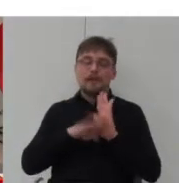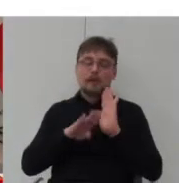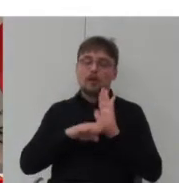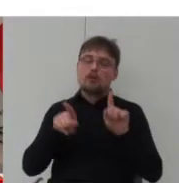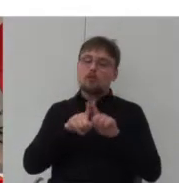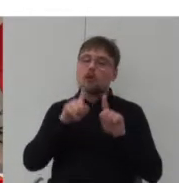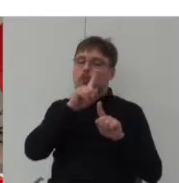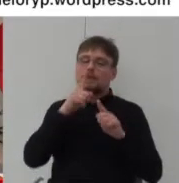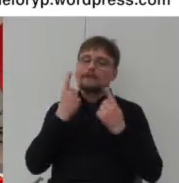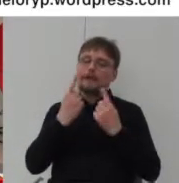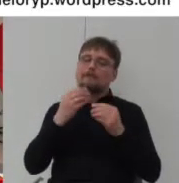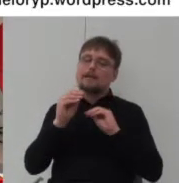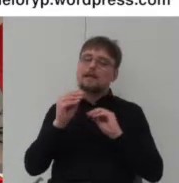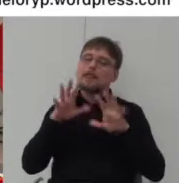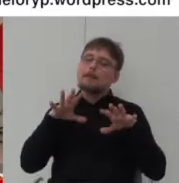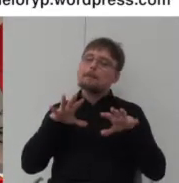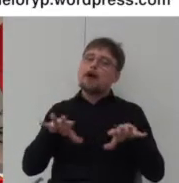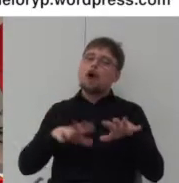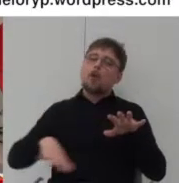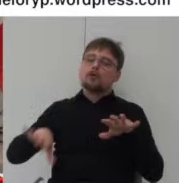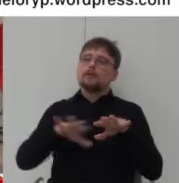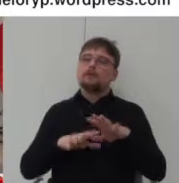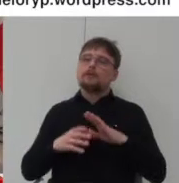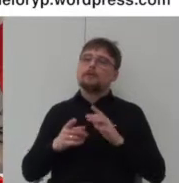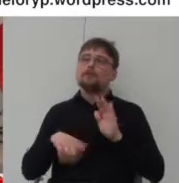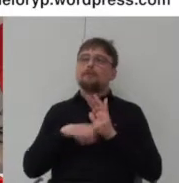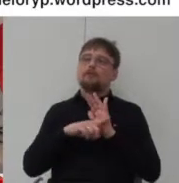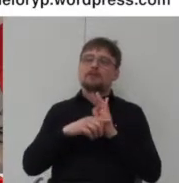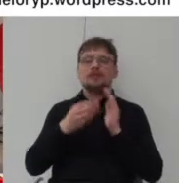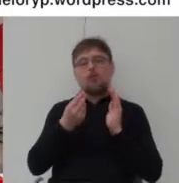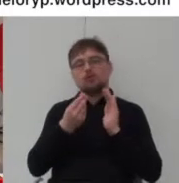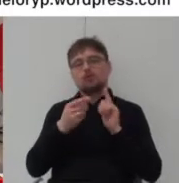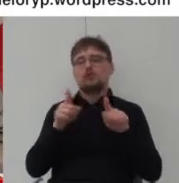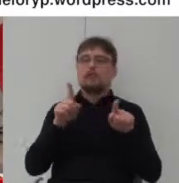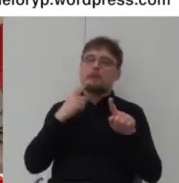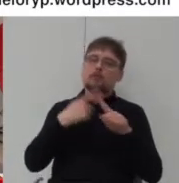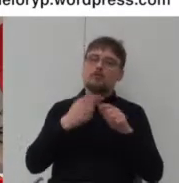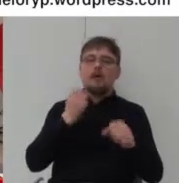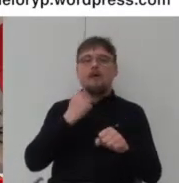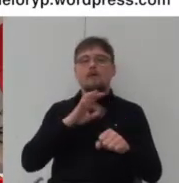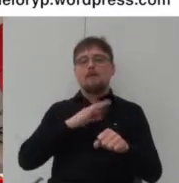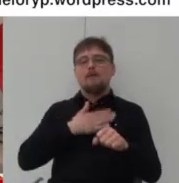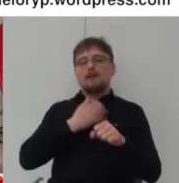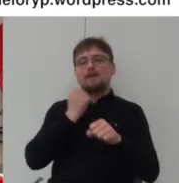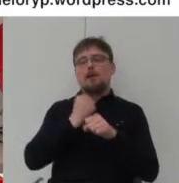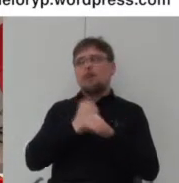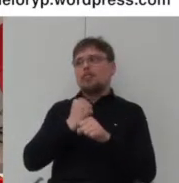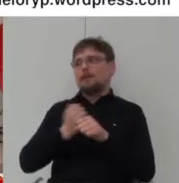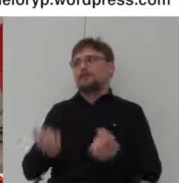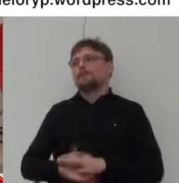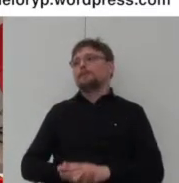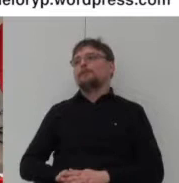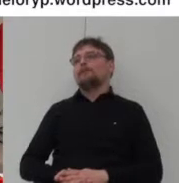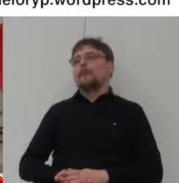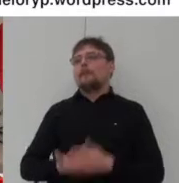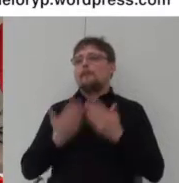minusy to oczywiście koszty i większe zaangażowanie bardzo dziękuję za uwagę chyba